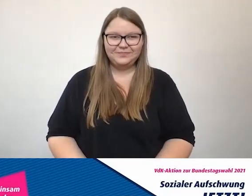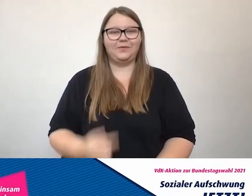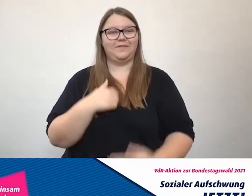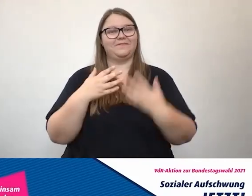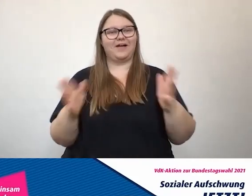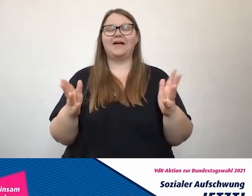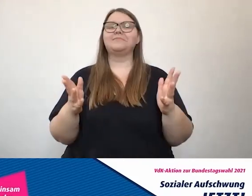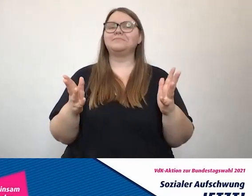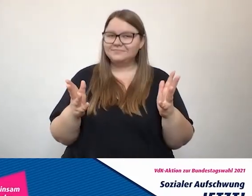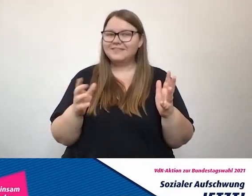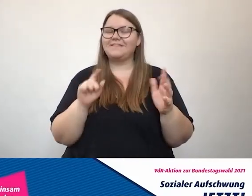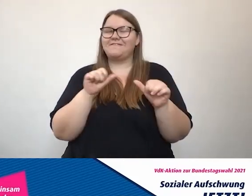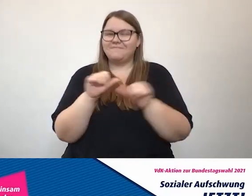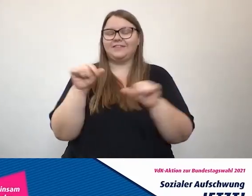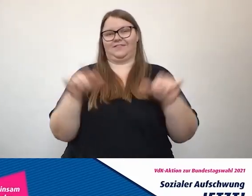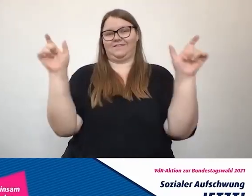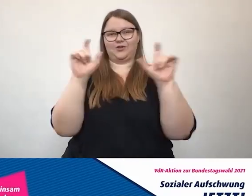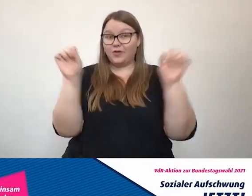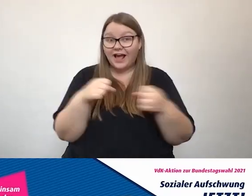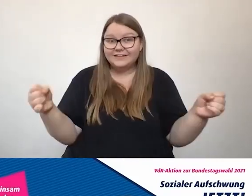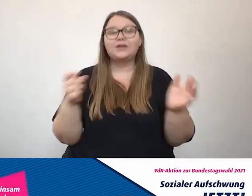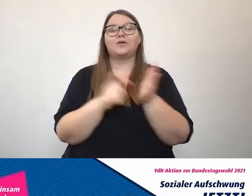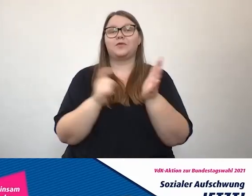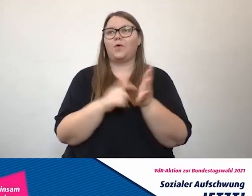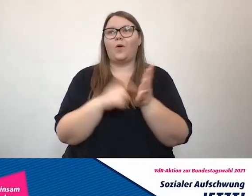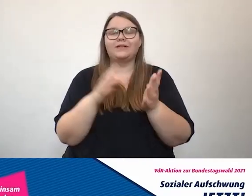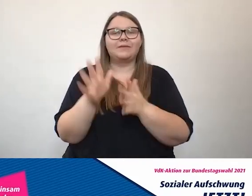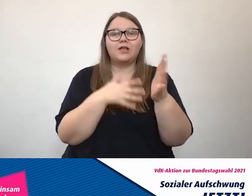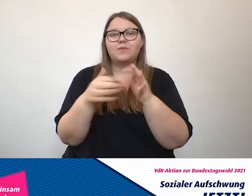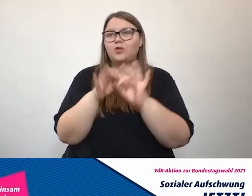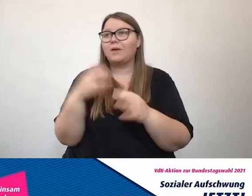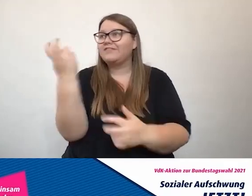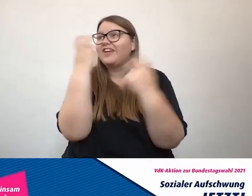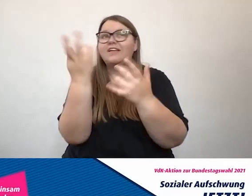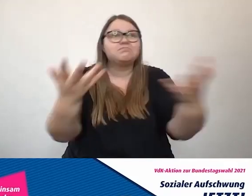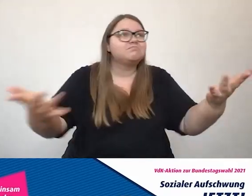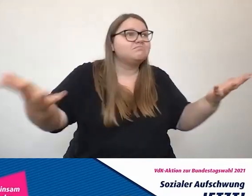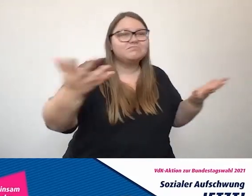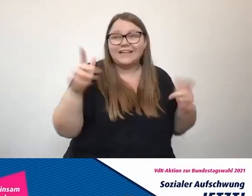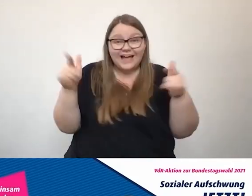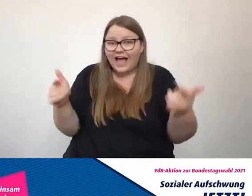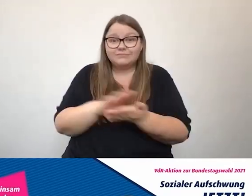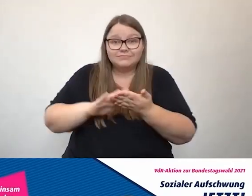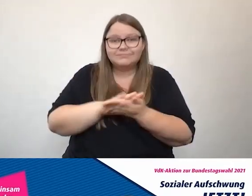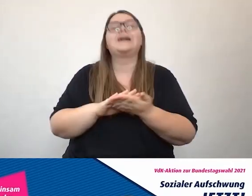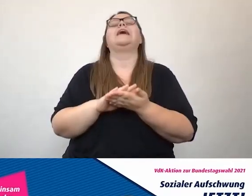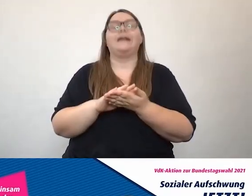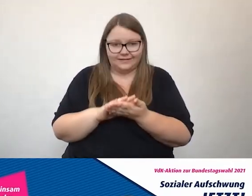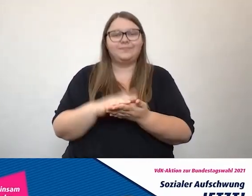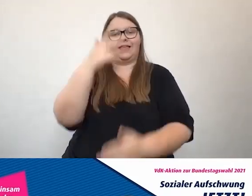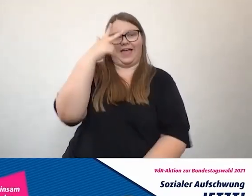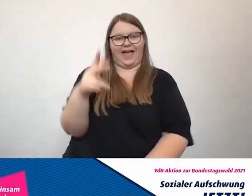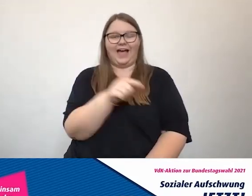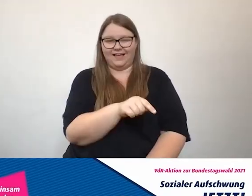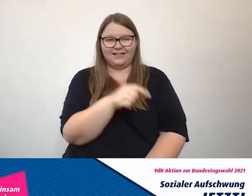fast hätte diese Veranstaltung heute nicht stattfinden können, weil wir nämlich keine Gebärdensprachdolmetscherung gefunden haben. Aber Herr Heinecke, Andreas